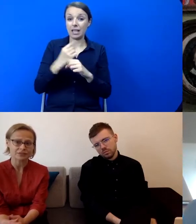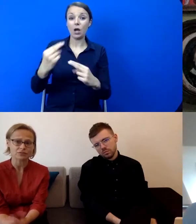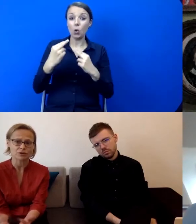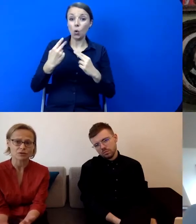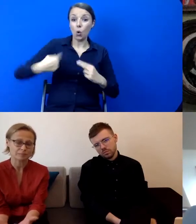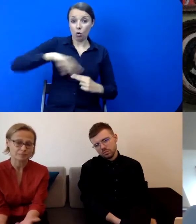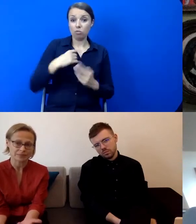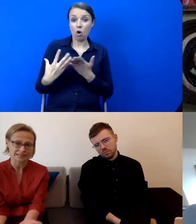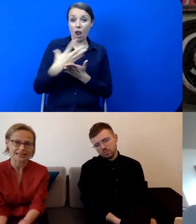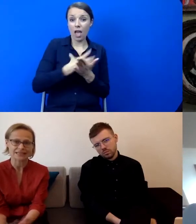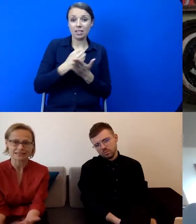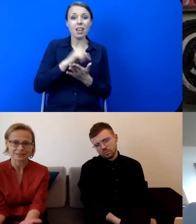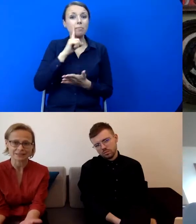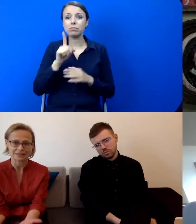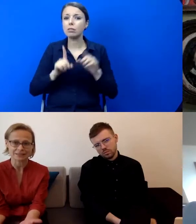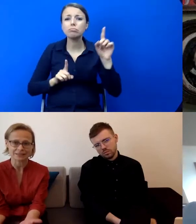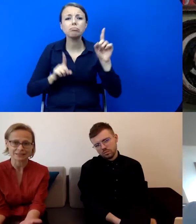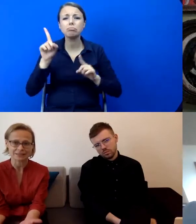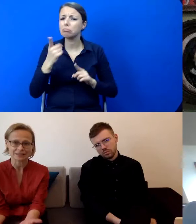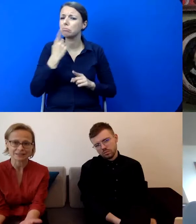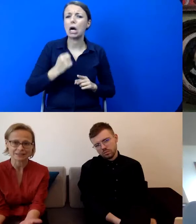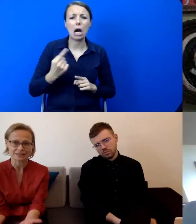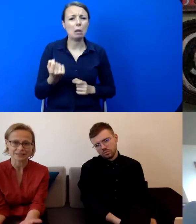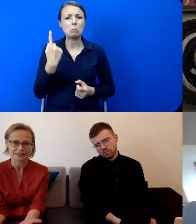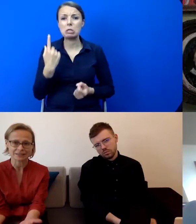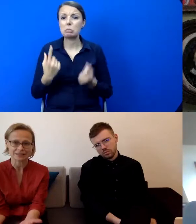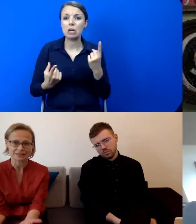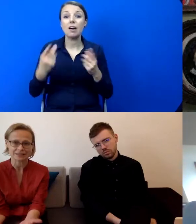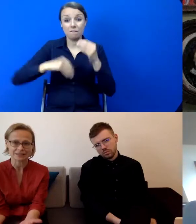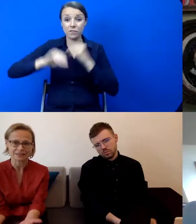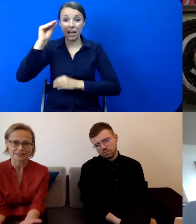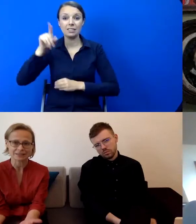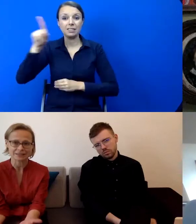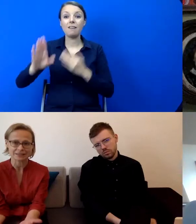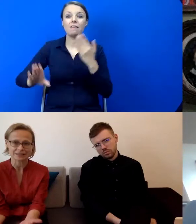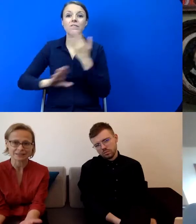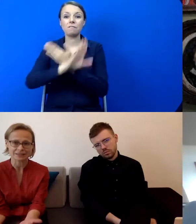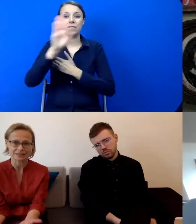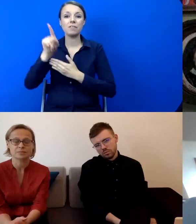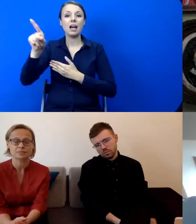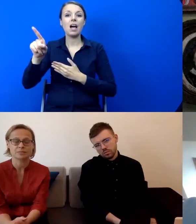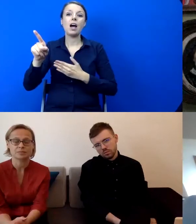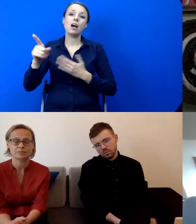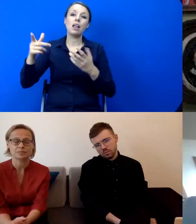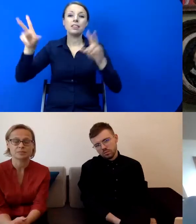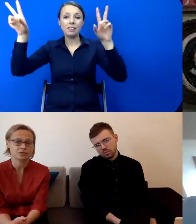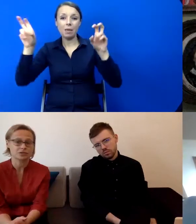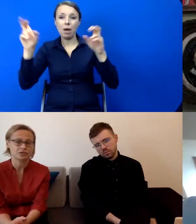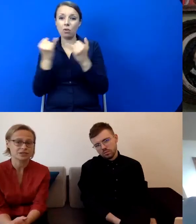tak naprawdę to są prezentacje tematyczne bądź indywidualne wystawy artystów współczesnych,